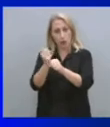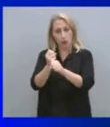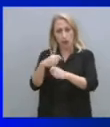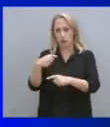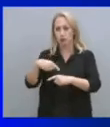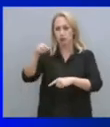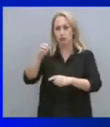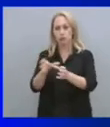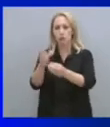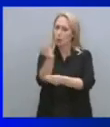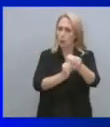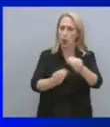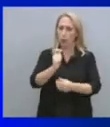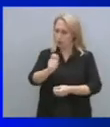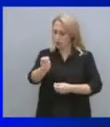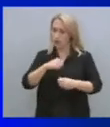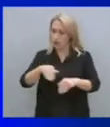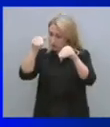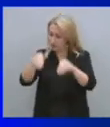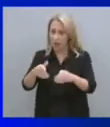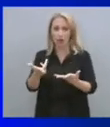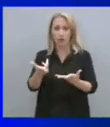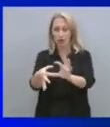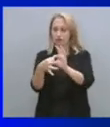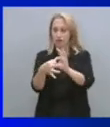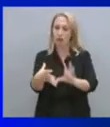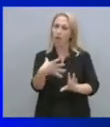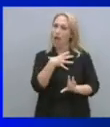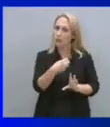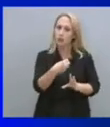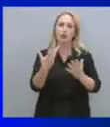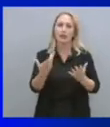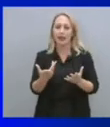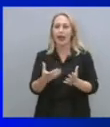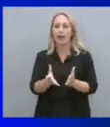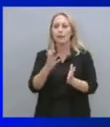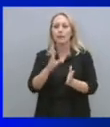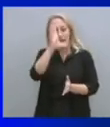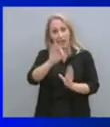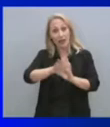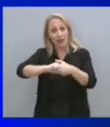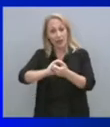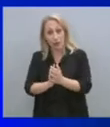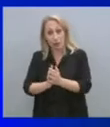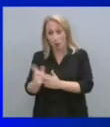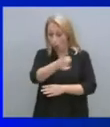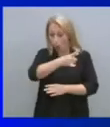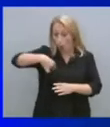πολλές και οι πιο πολλές είναι εξαιρετικά αξιόπιστες και πραγματικά νοιάζονται να απαλύνουν τον ανθρώπινο πόνο. Όχι όλες όμως.